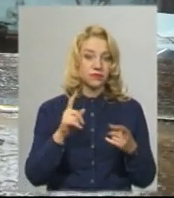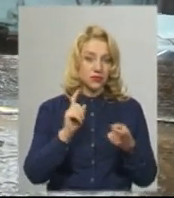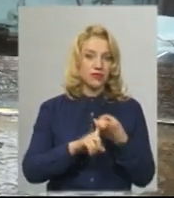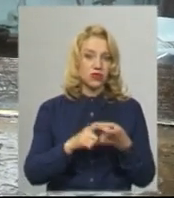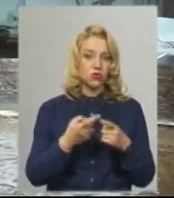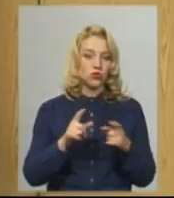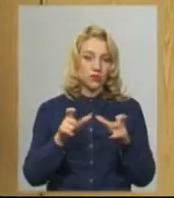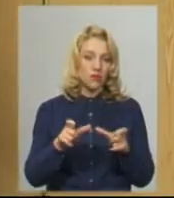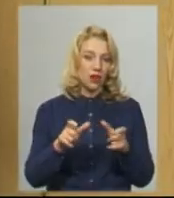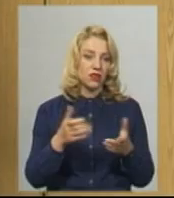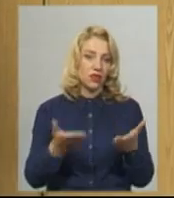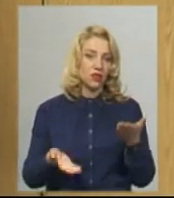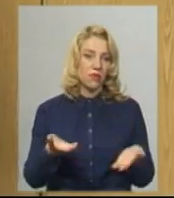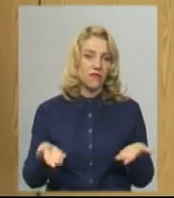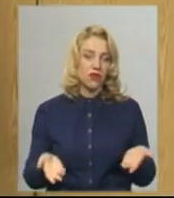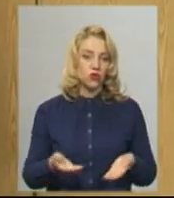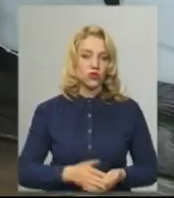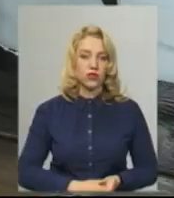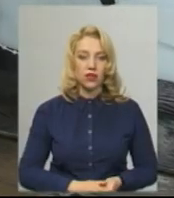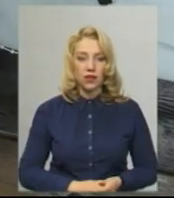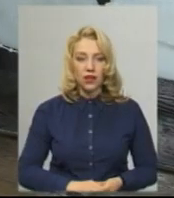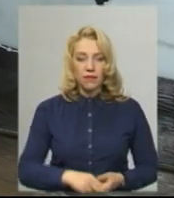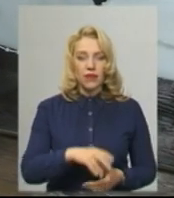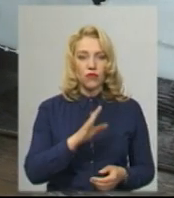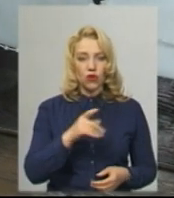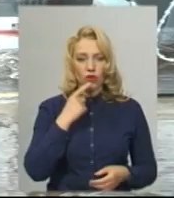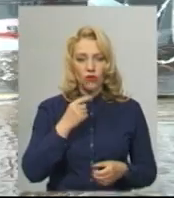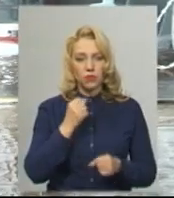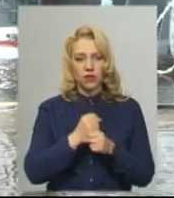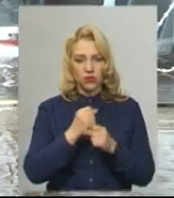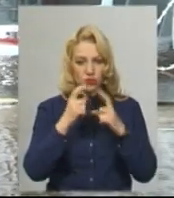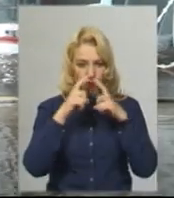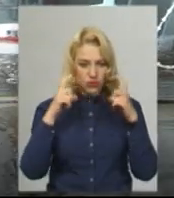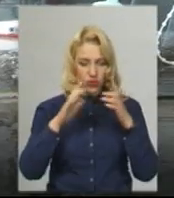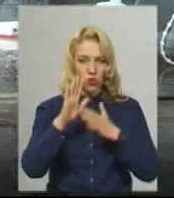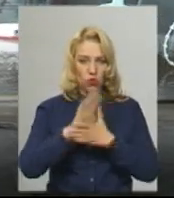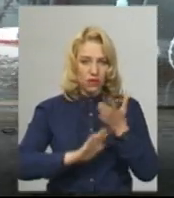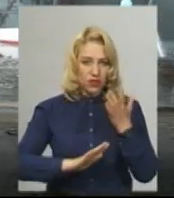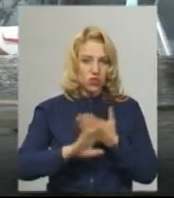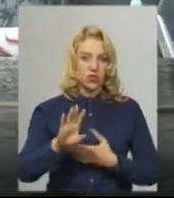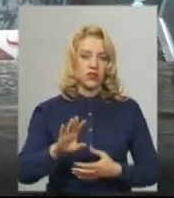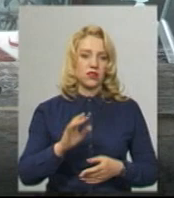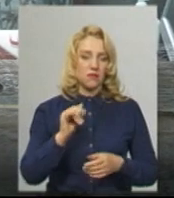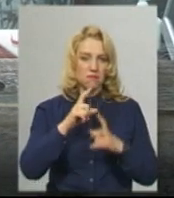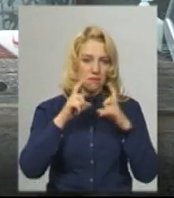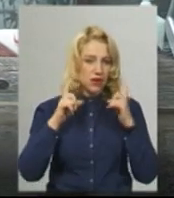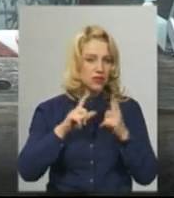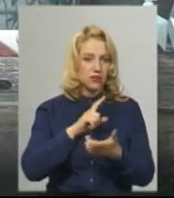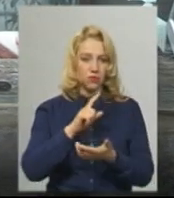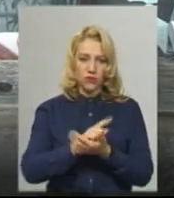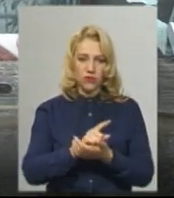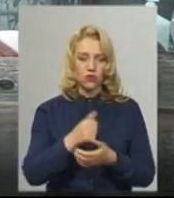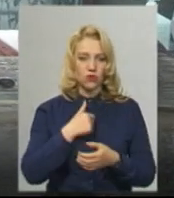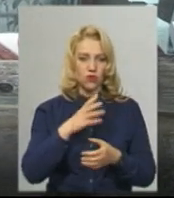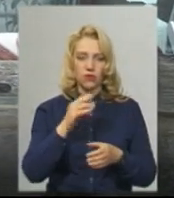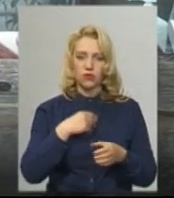карантином, що так. Людмила Карачун каже, працює в засобах захисту. Ну, в рукавичках, маски, маски там у нас